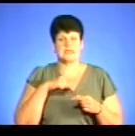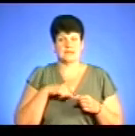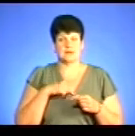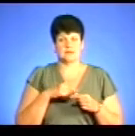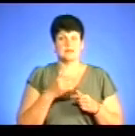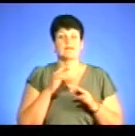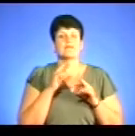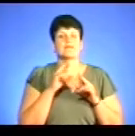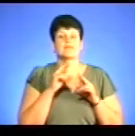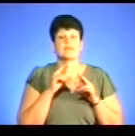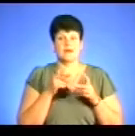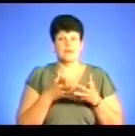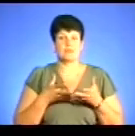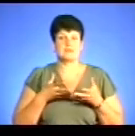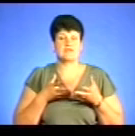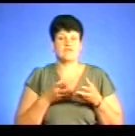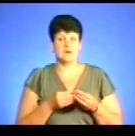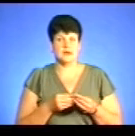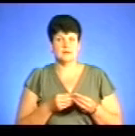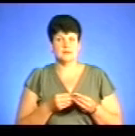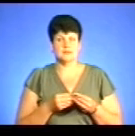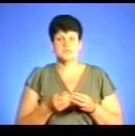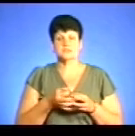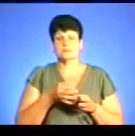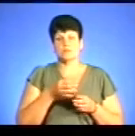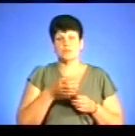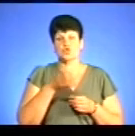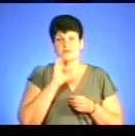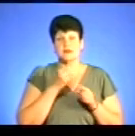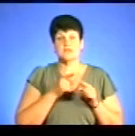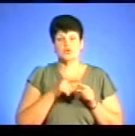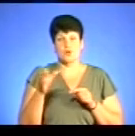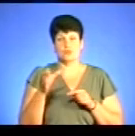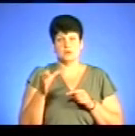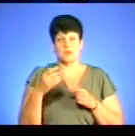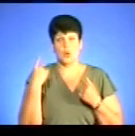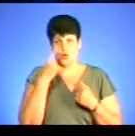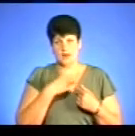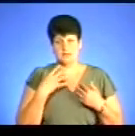власне, як впливає споживання такого алкоголю на організм людини.